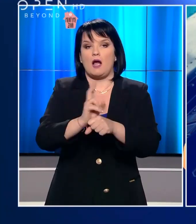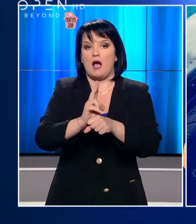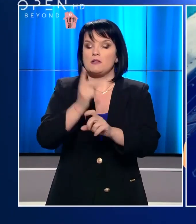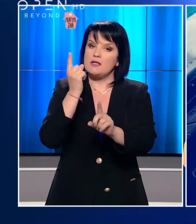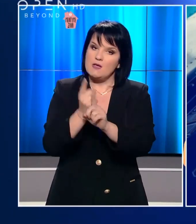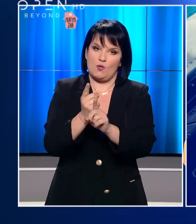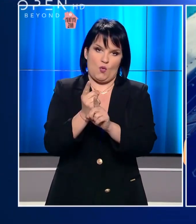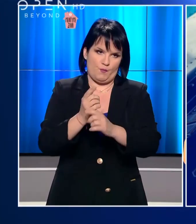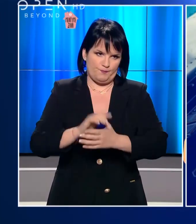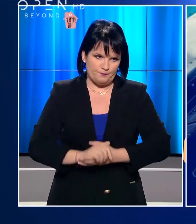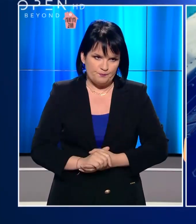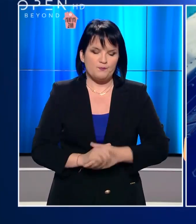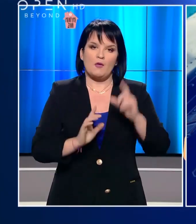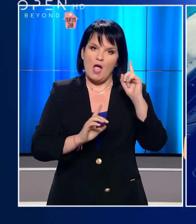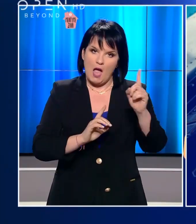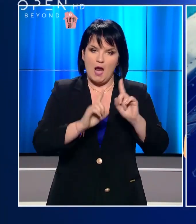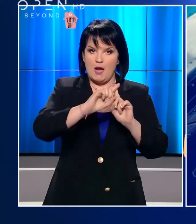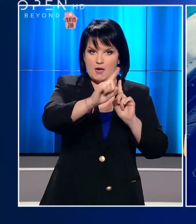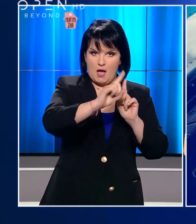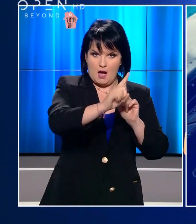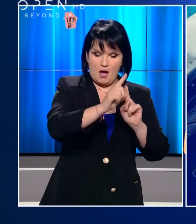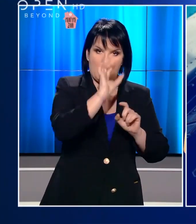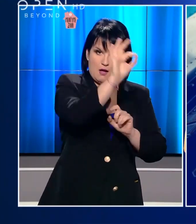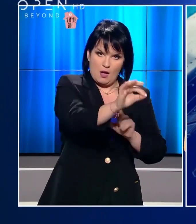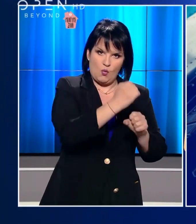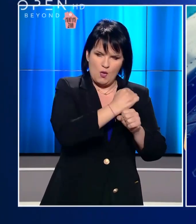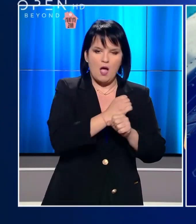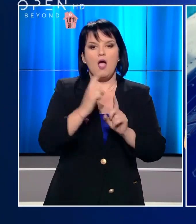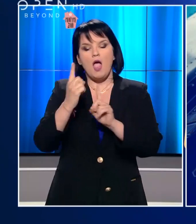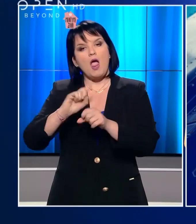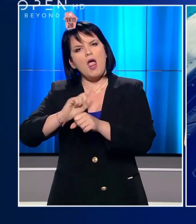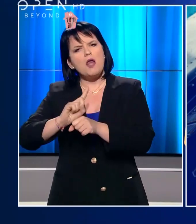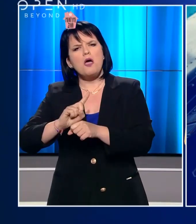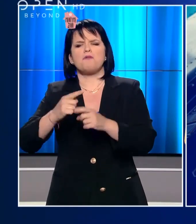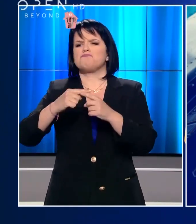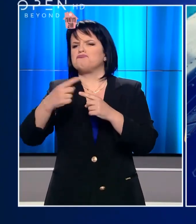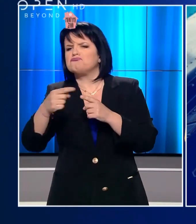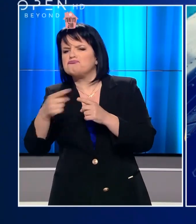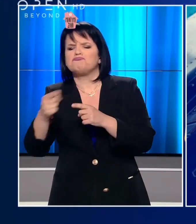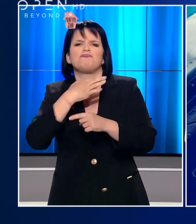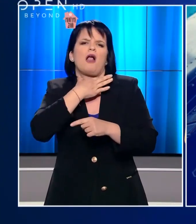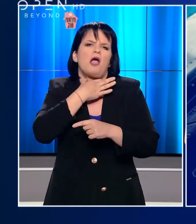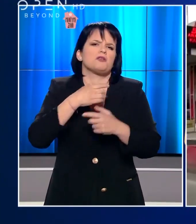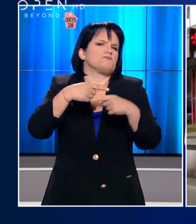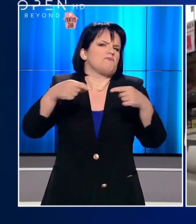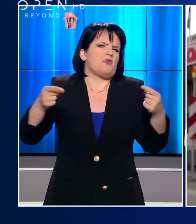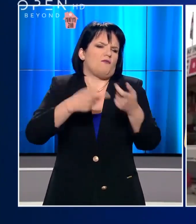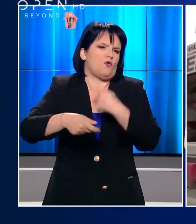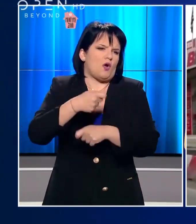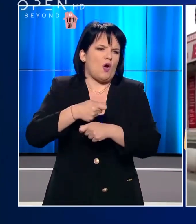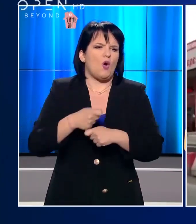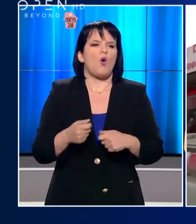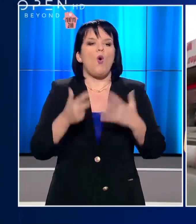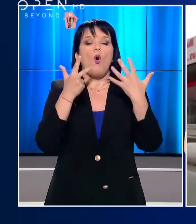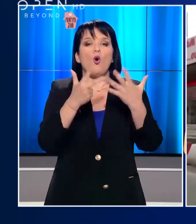ειδικά έντυπα. Ένα για τη μετάβαση στην εργασία και ένα για τη μετάβαση στις αναγκαίες δραστηριότητες. Οκτώ